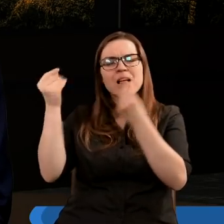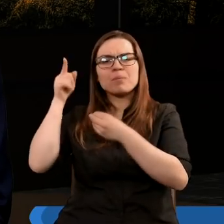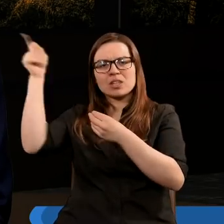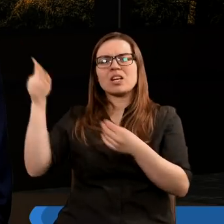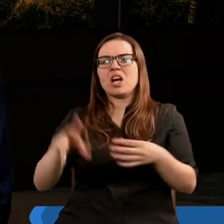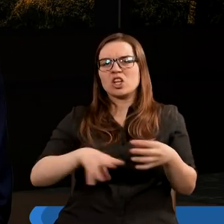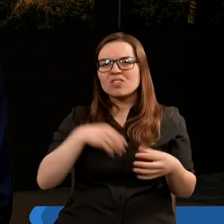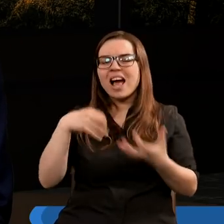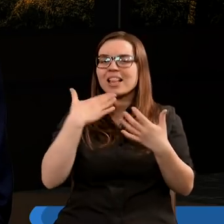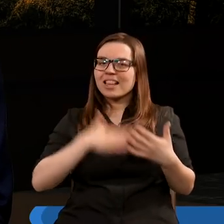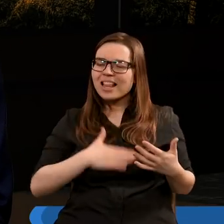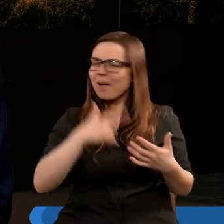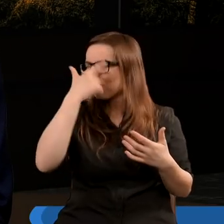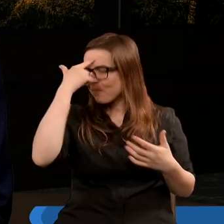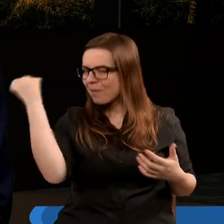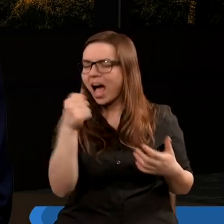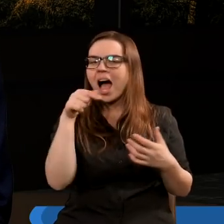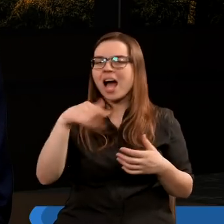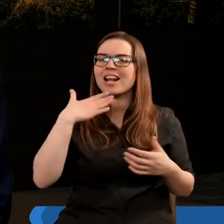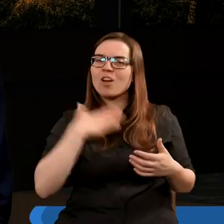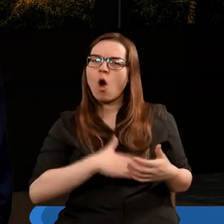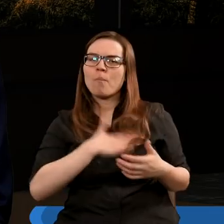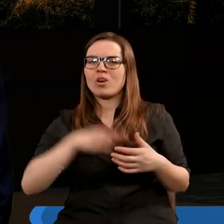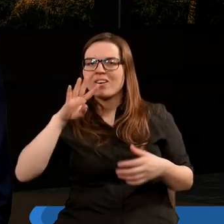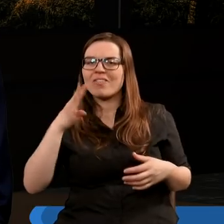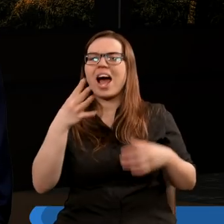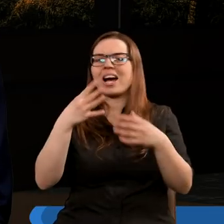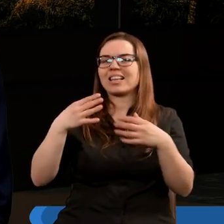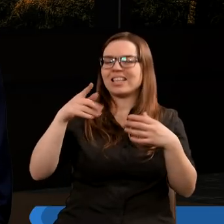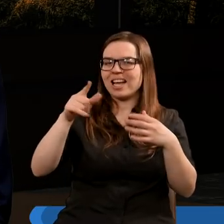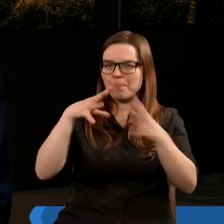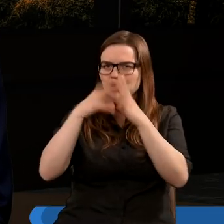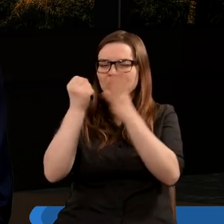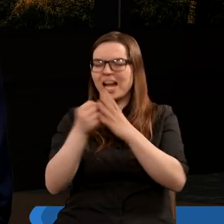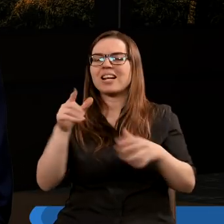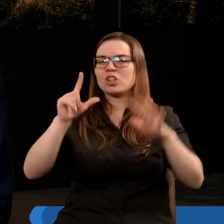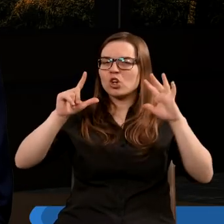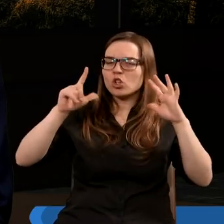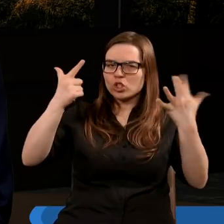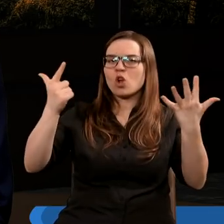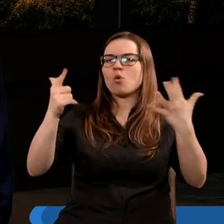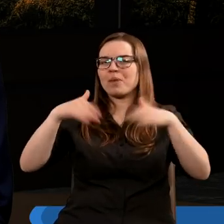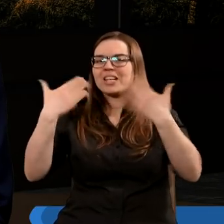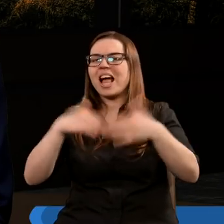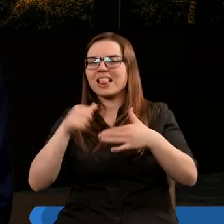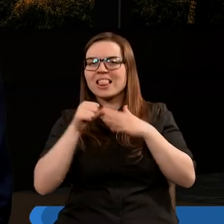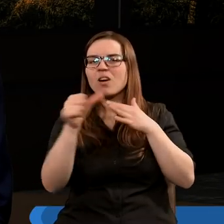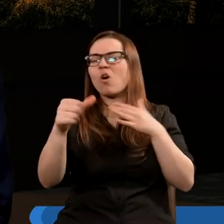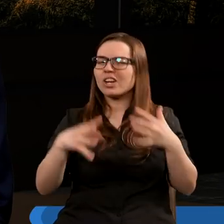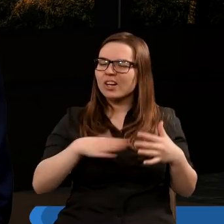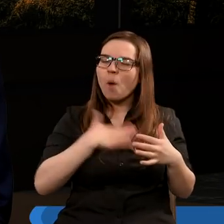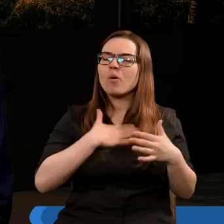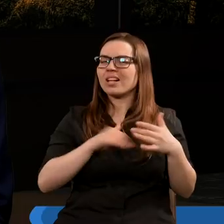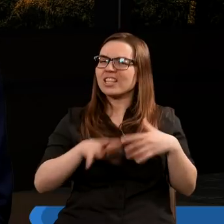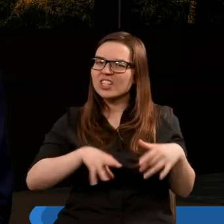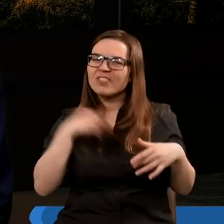aby święcić szabat, tą pamiątkę stworzenia, ten znak, znak Boży, tą pieczęć Bożą, ponieważ tak jak mówiliśmy o dwóch